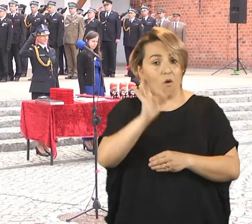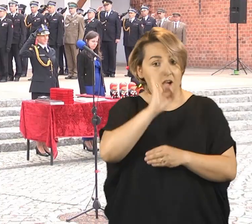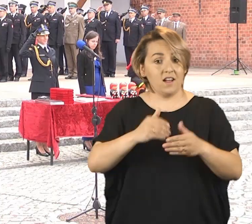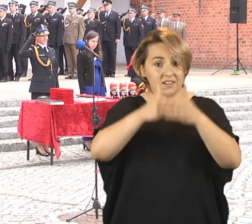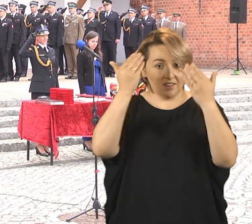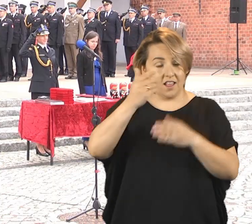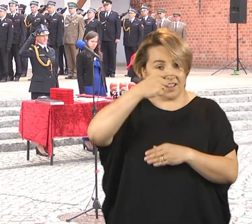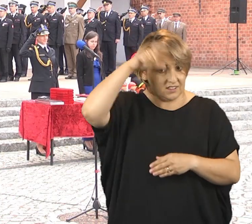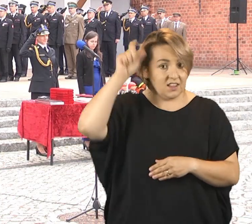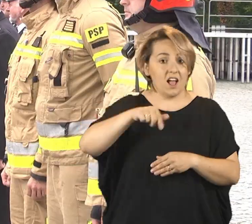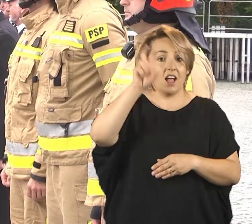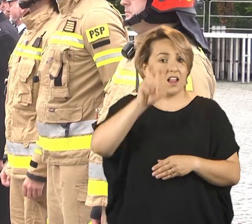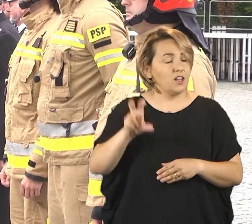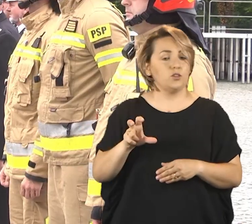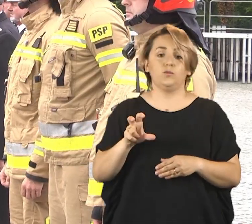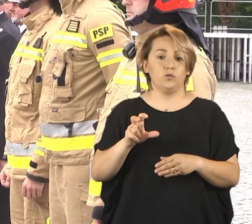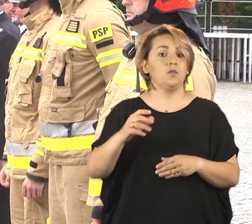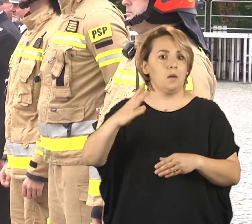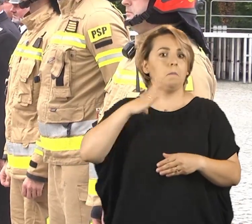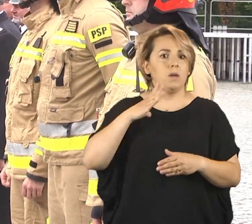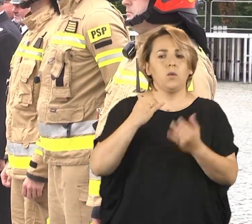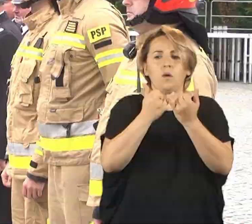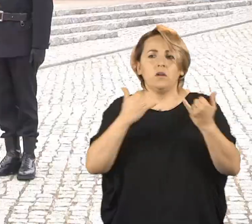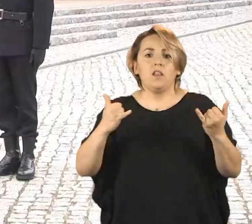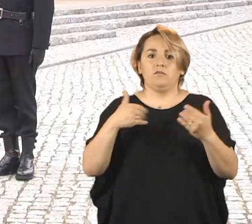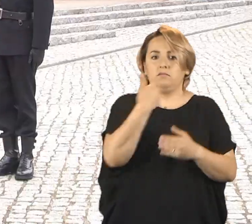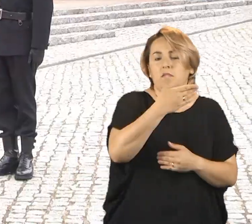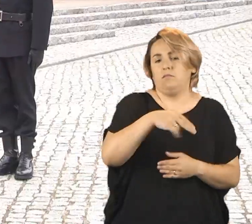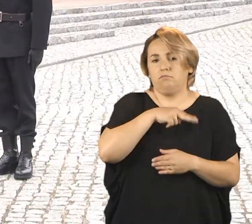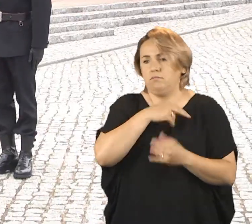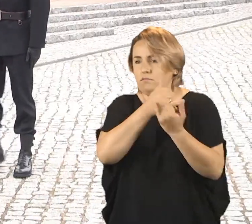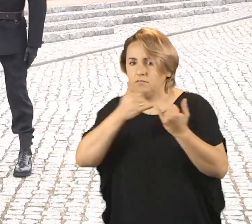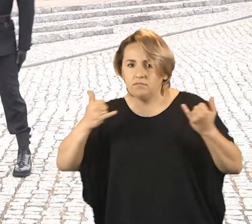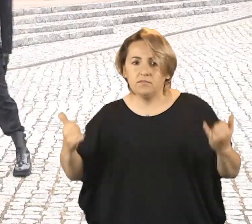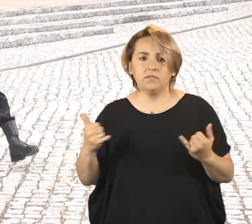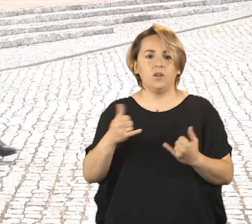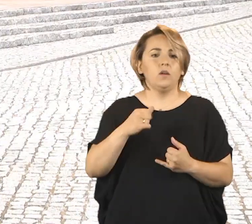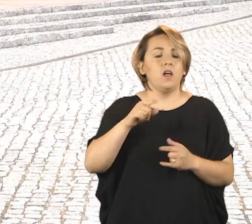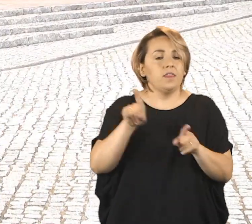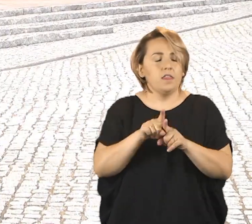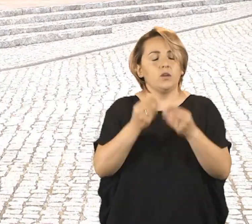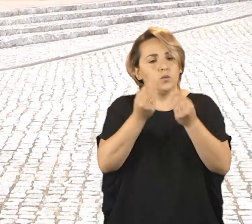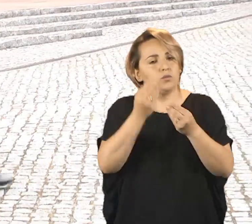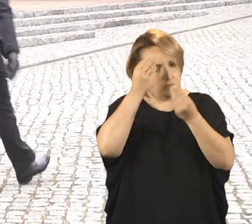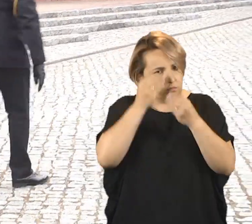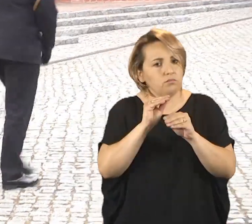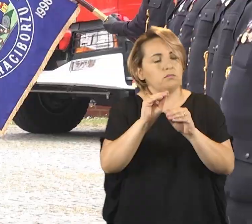uroczystości z okazji Dnia Strażaka na Zamku Piastowskim w Raciborzu nie mogło więc zabraknąć wyróżnień. Strażacy minutą ciszy uczcili